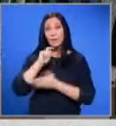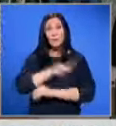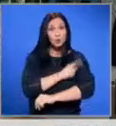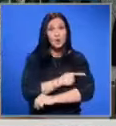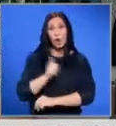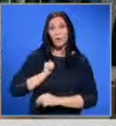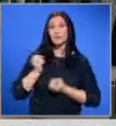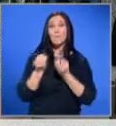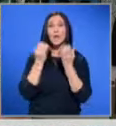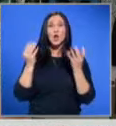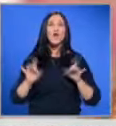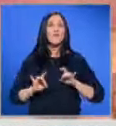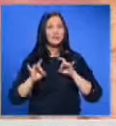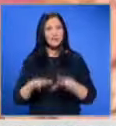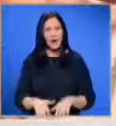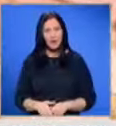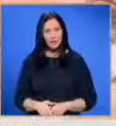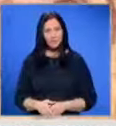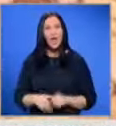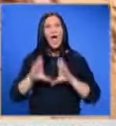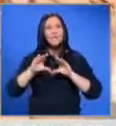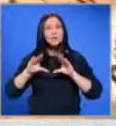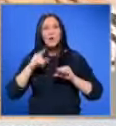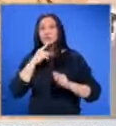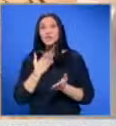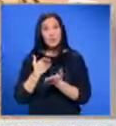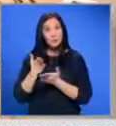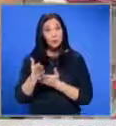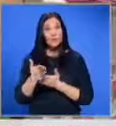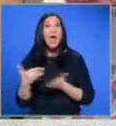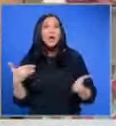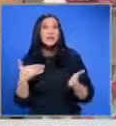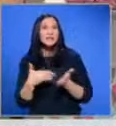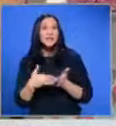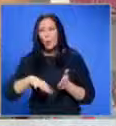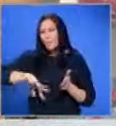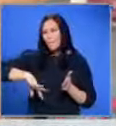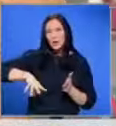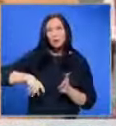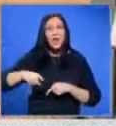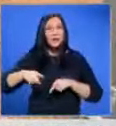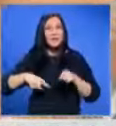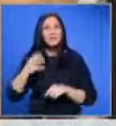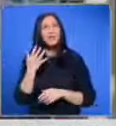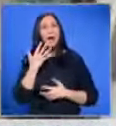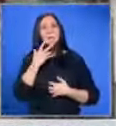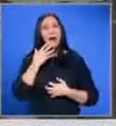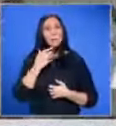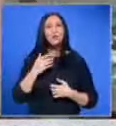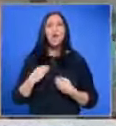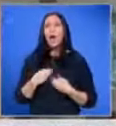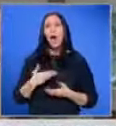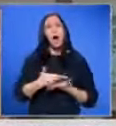опазване на природата в Австралия. Възглавницата за пътуване е срещу браконьерите и трафика на маймуни. А посланието на